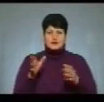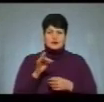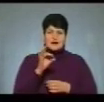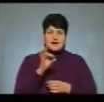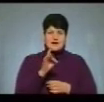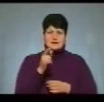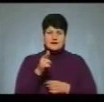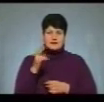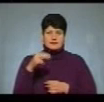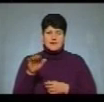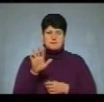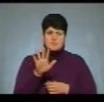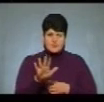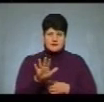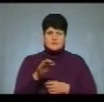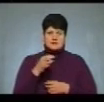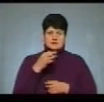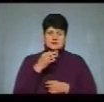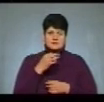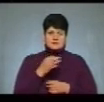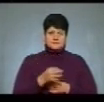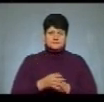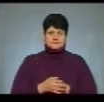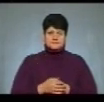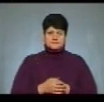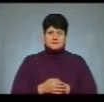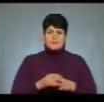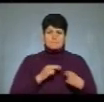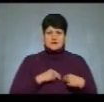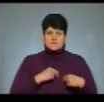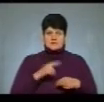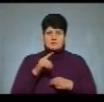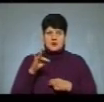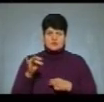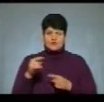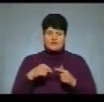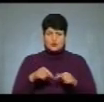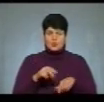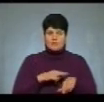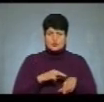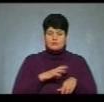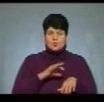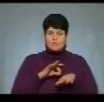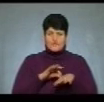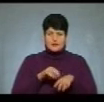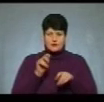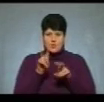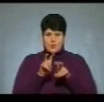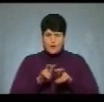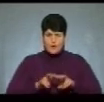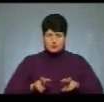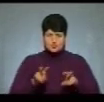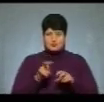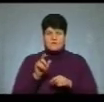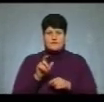-вибухотехнік Нацполіції області Андрій Володимир. Працівниками з Бараського відділу поліції було проведено санкціонований обшук у даного